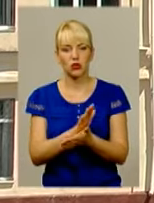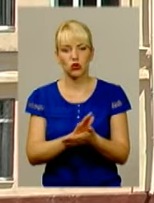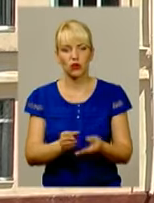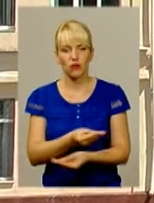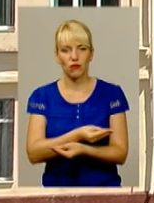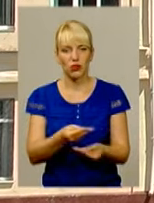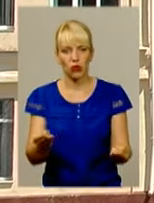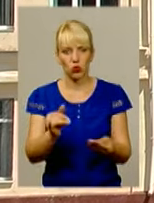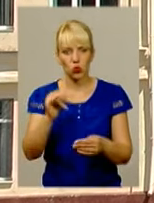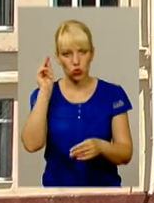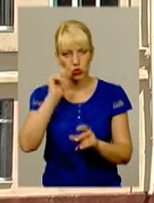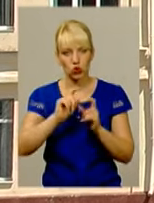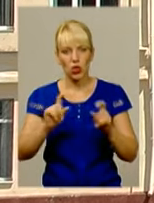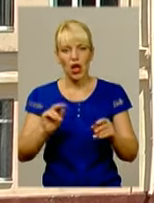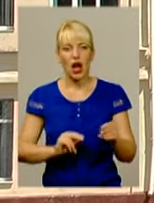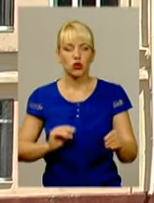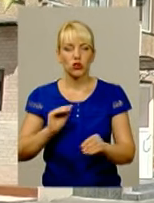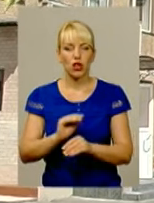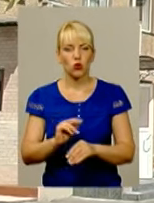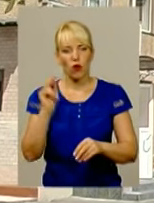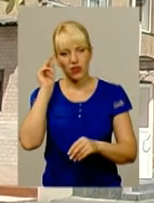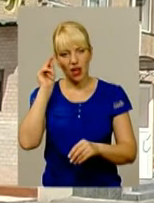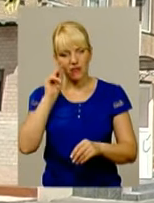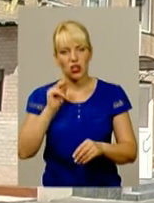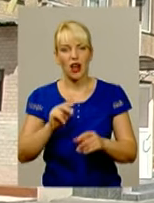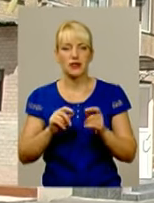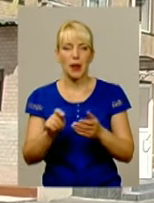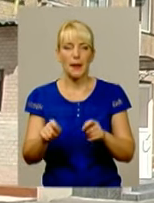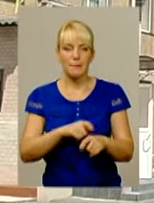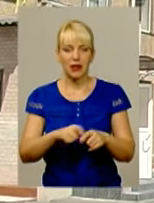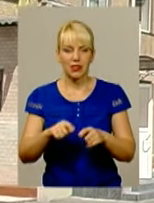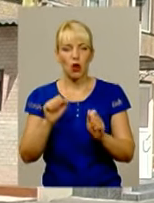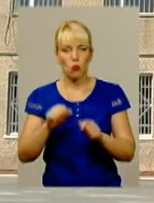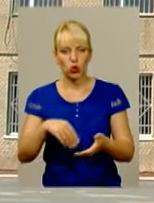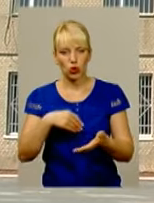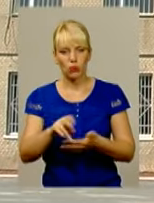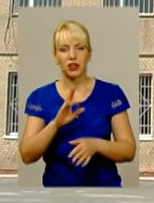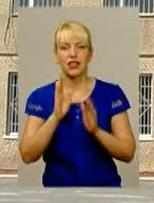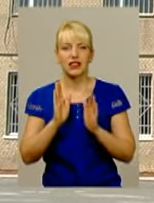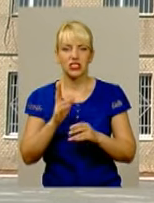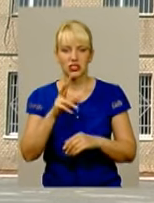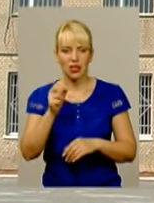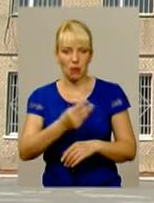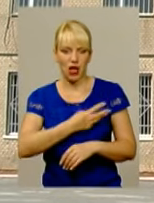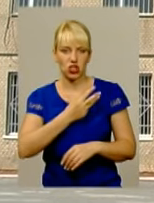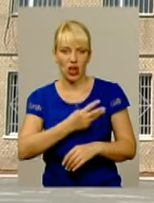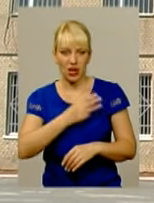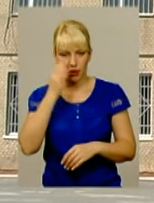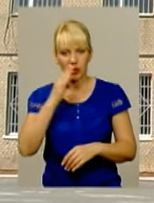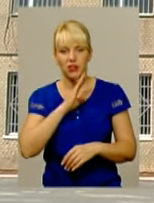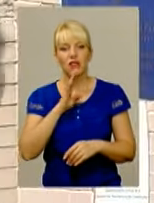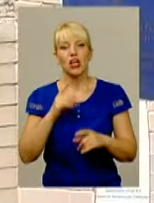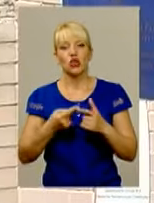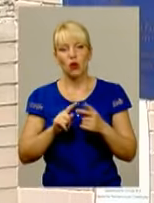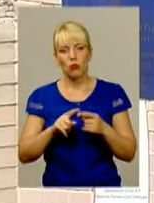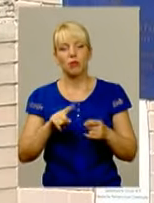школах. А додаткові навчальні матеріали купувати можна, але лише за бажанням батьків. Тому питання – розвивати бізнес у школі чи ні – вибір кожного.